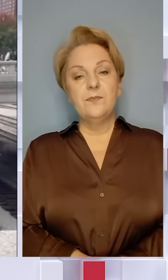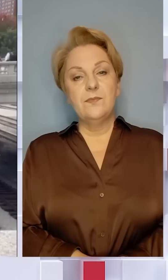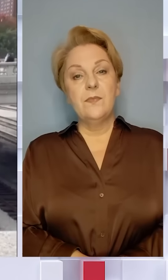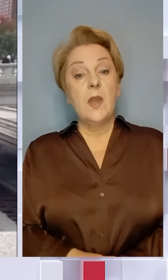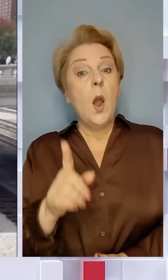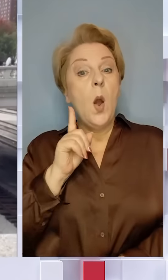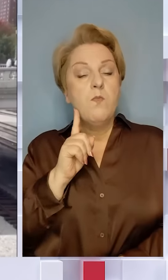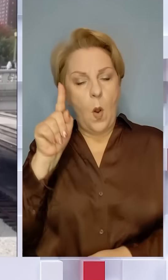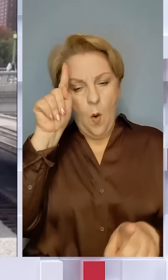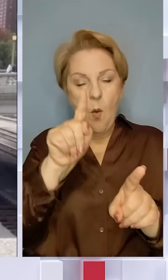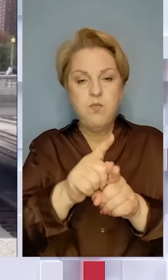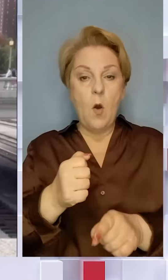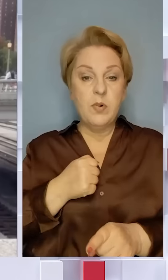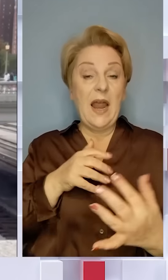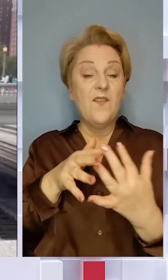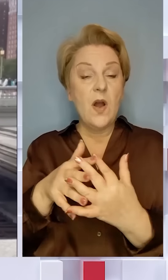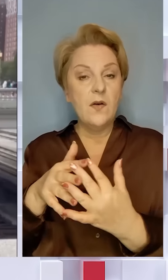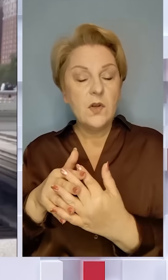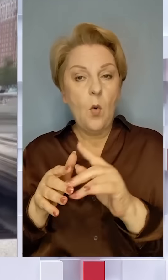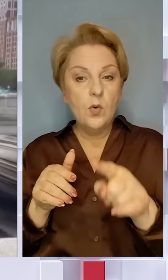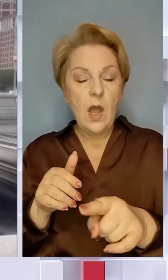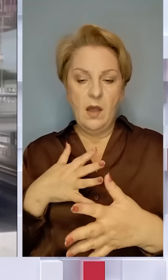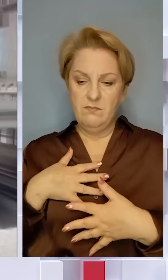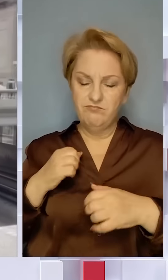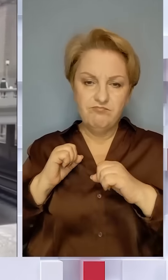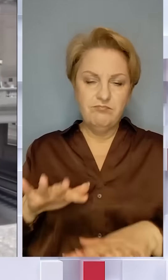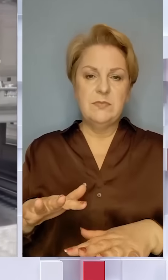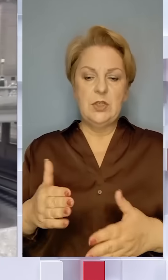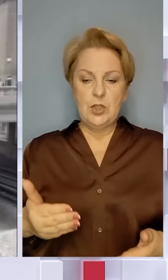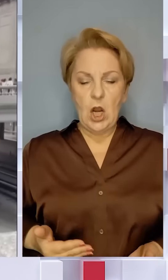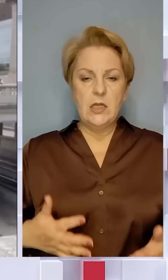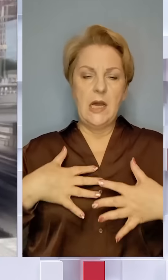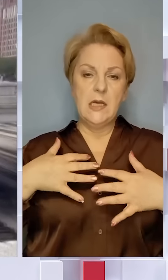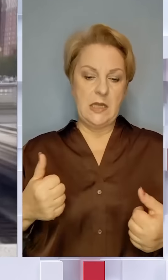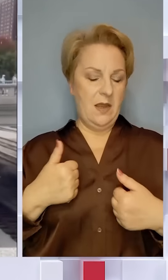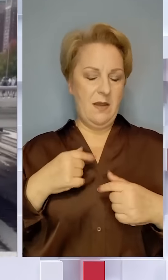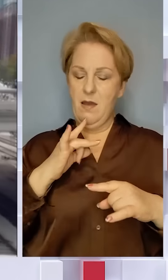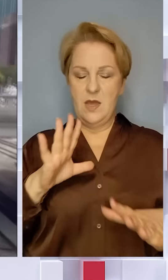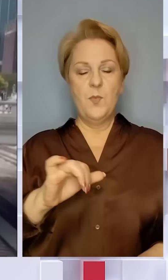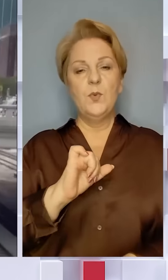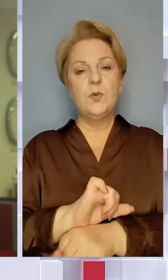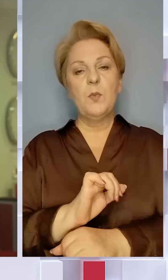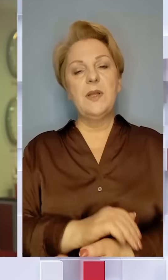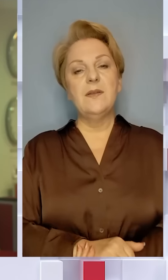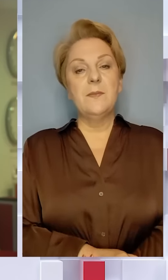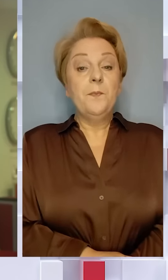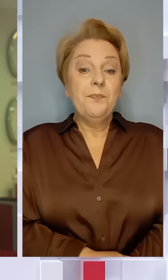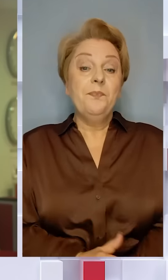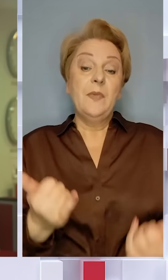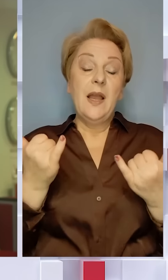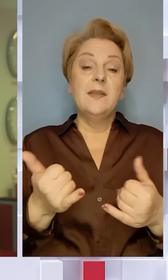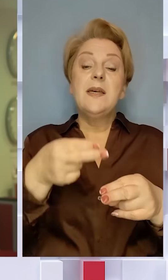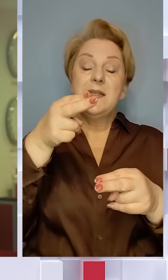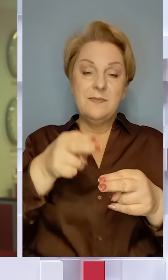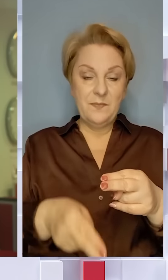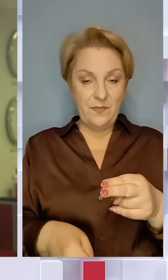Поки побратими на фронті віддають життя та здоров'я, я не буду зупинятися. Ну і на цьому я